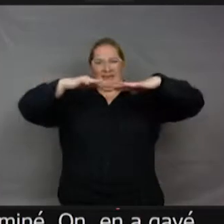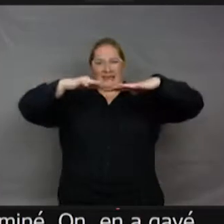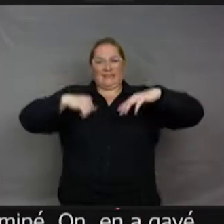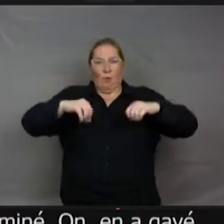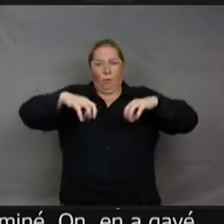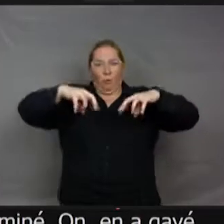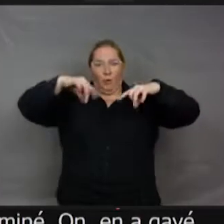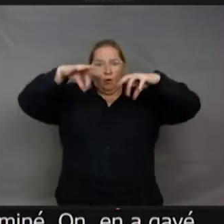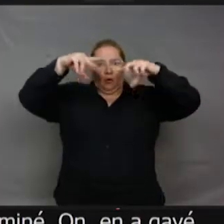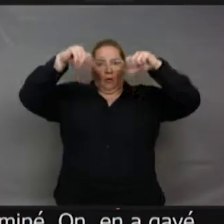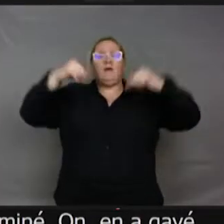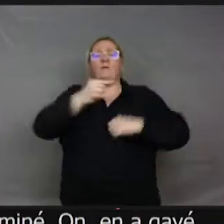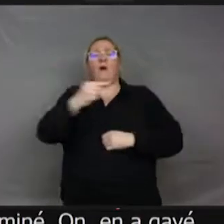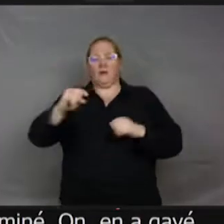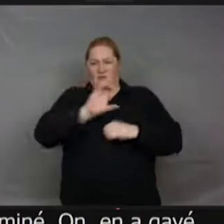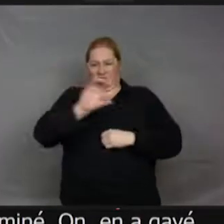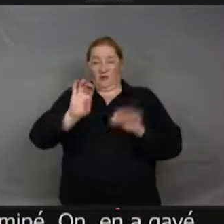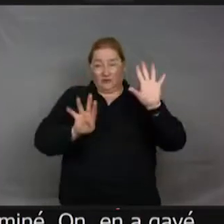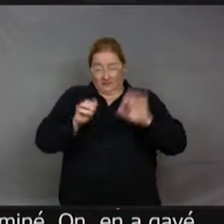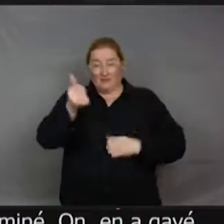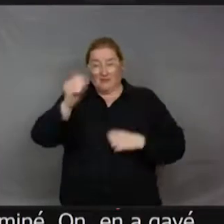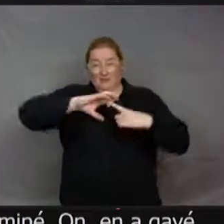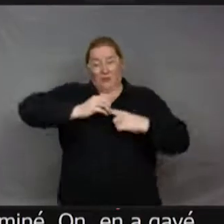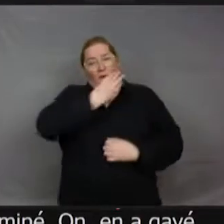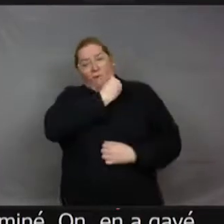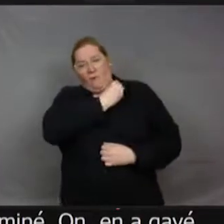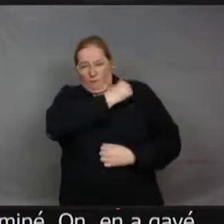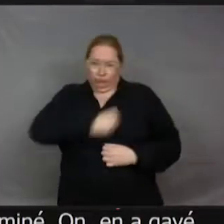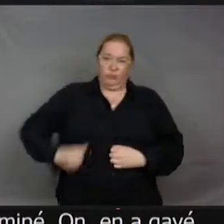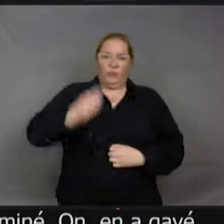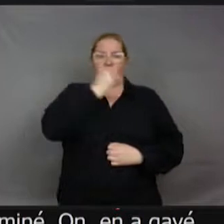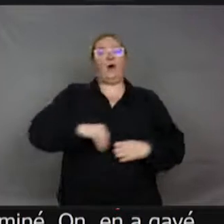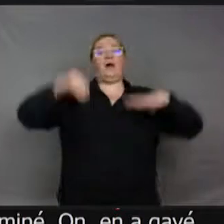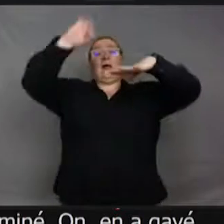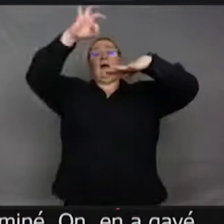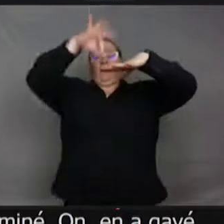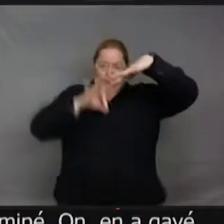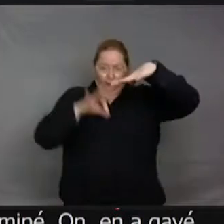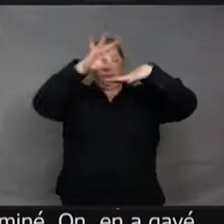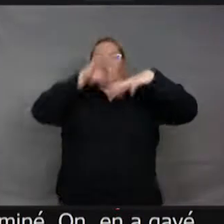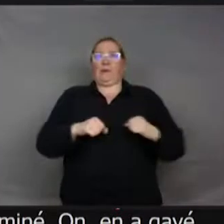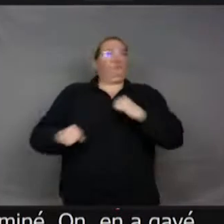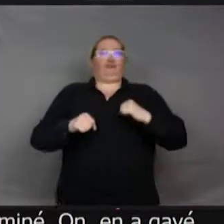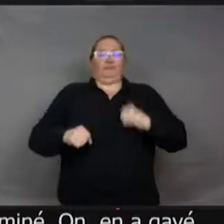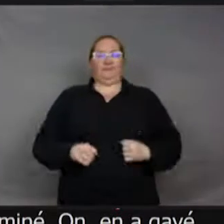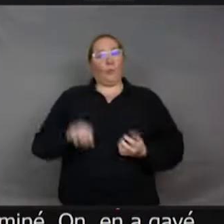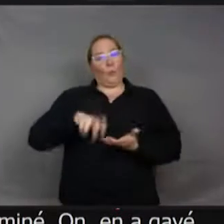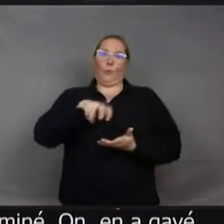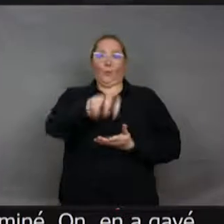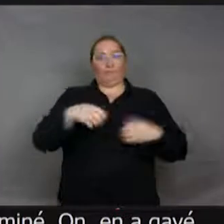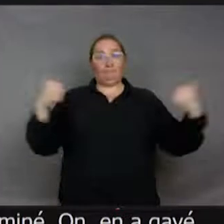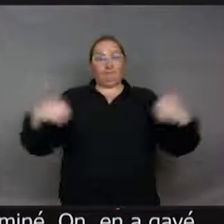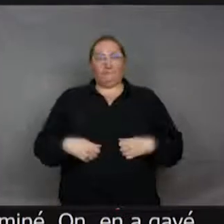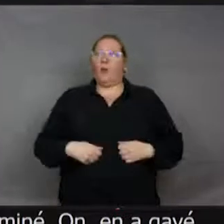degrés environ. Et ensuite, elle est ressortie, bouh, elle s'est brouée et puis elle est repartie. Elle s'est séchée, elle est repartie. C un peu froid quand même.